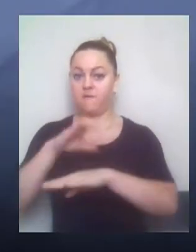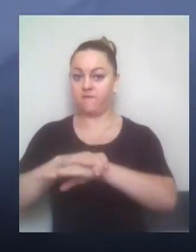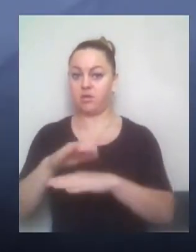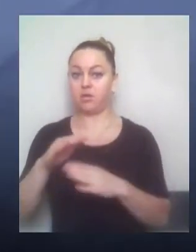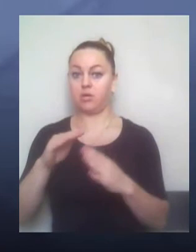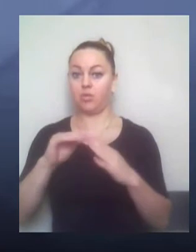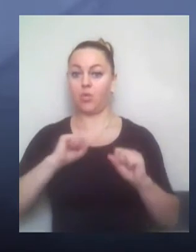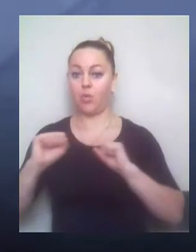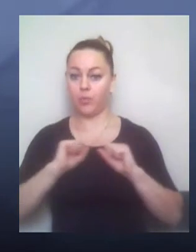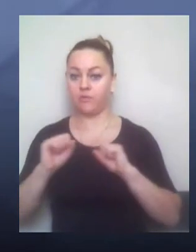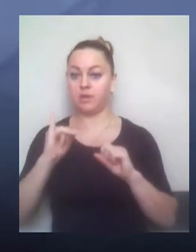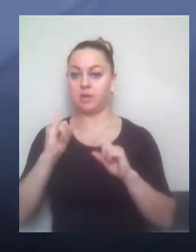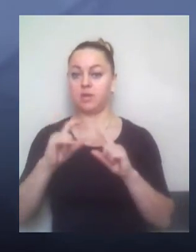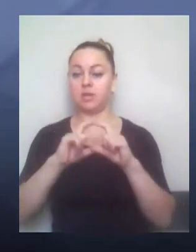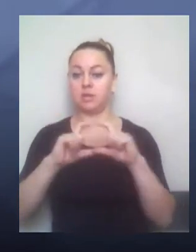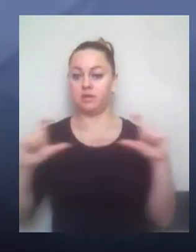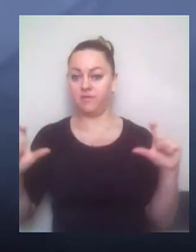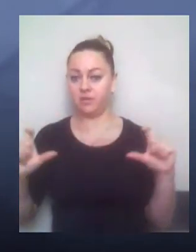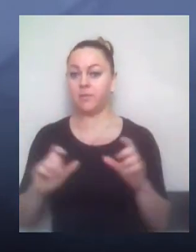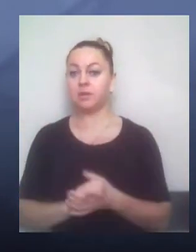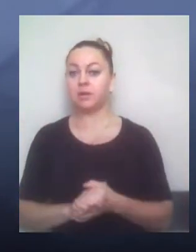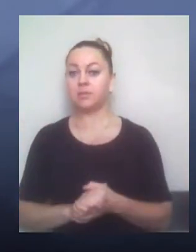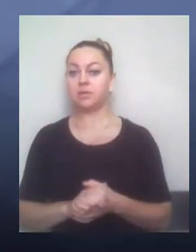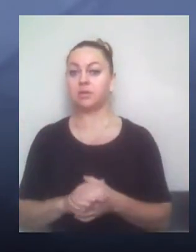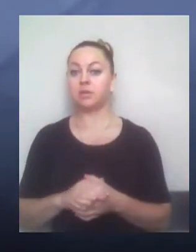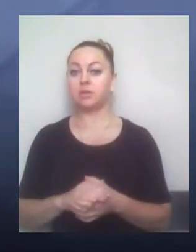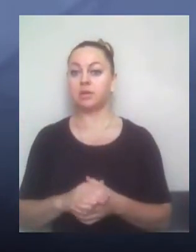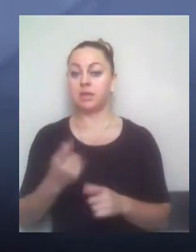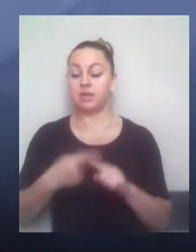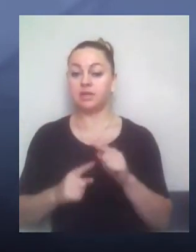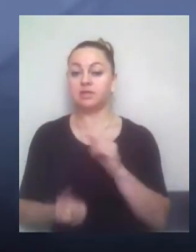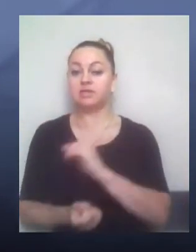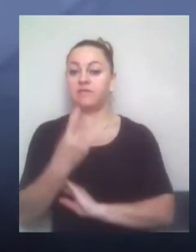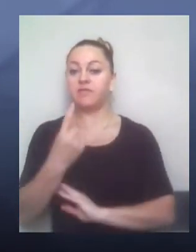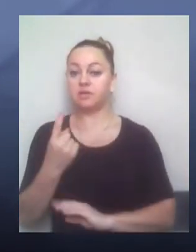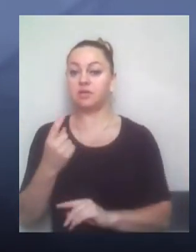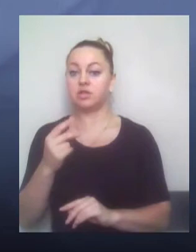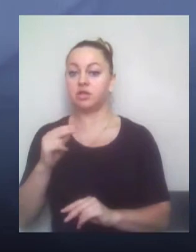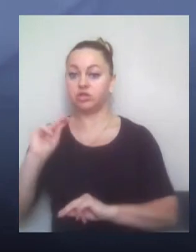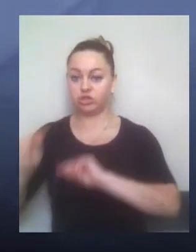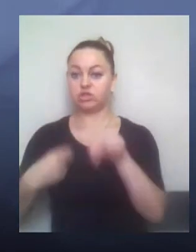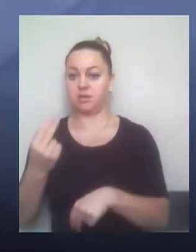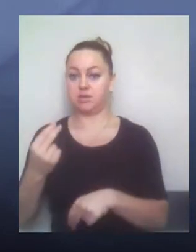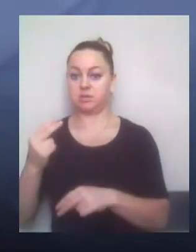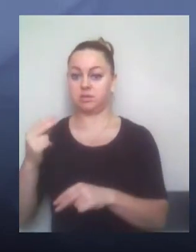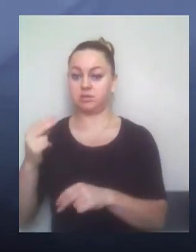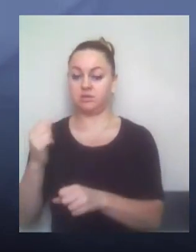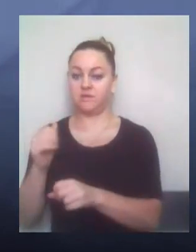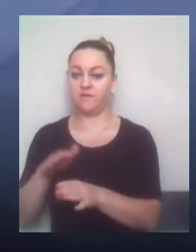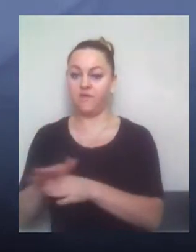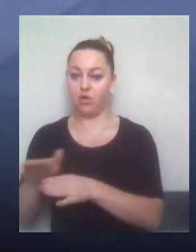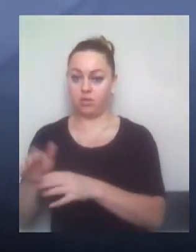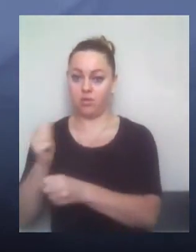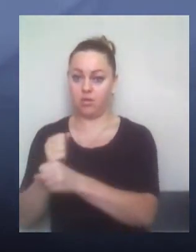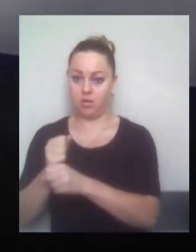і так департаментом у свою чергу. Тому воно з'явилося саме після початку цих робіт. Тому казати про будь-які гарантії, ну, дуже